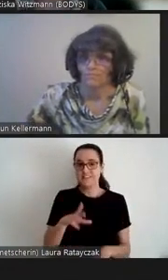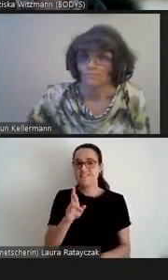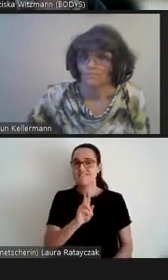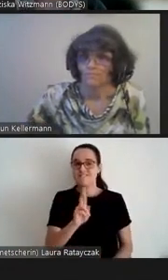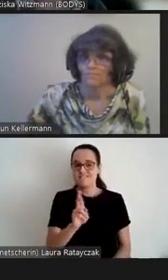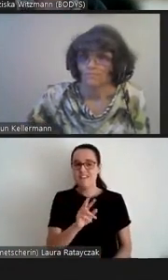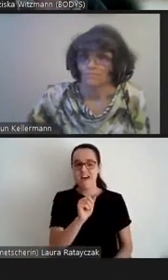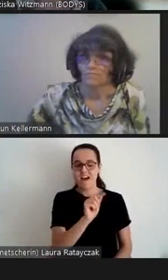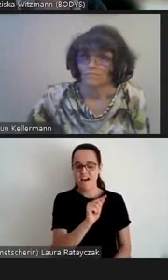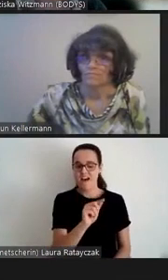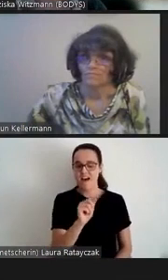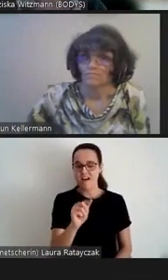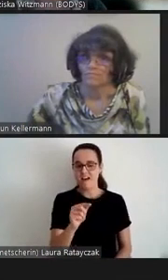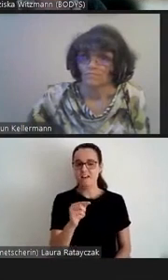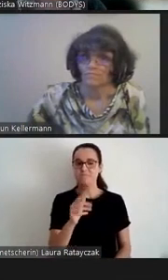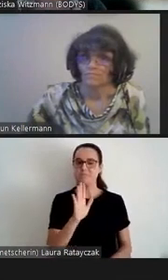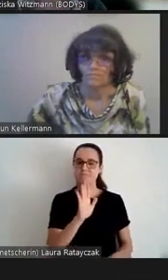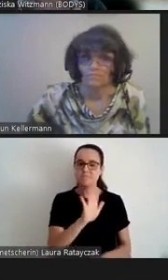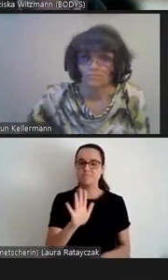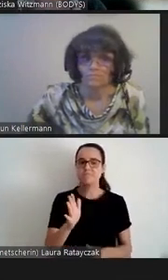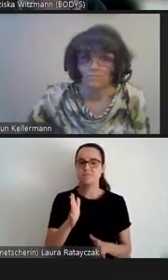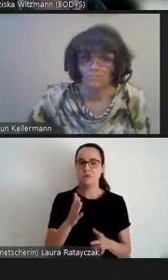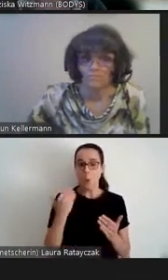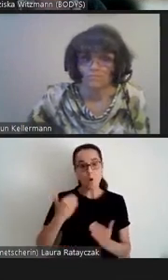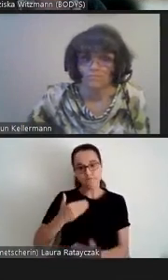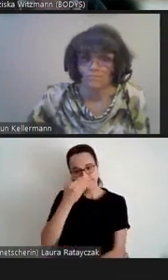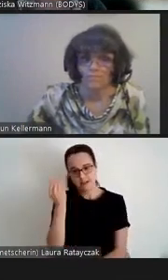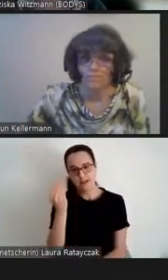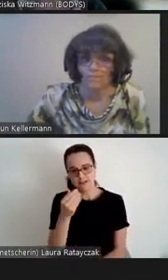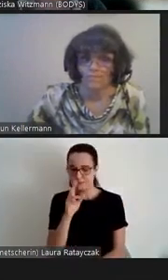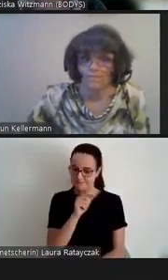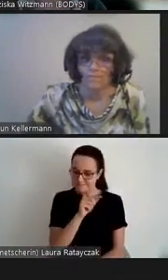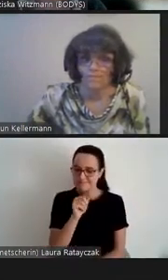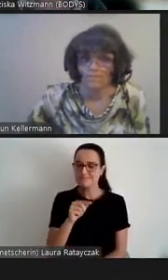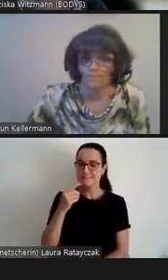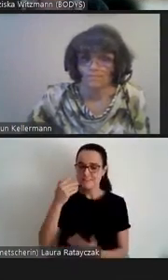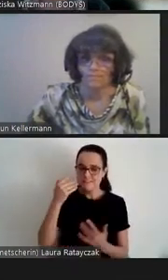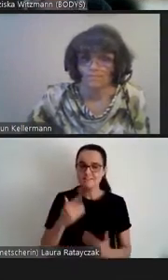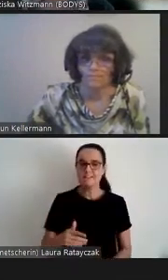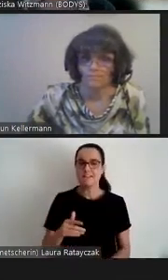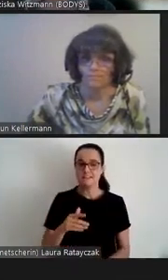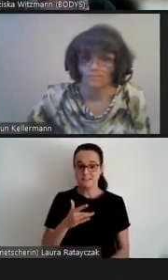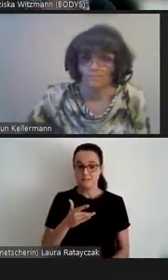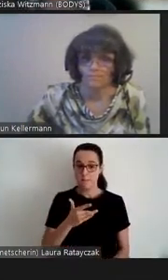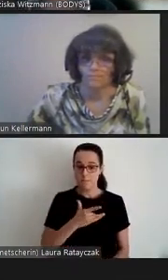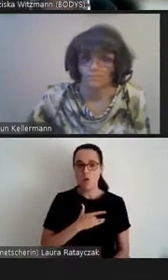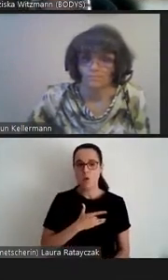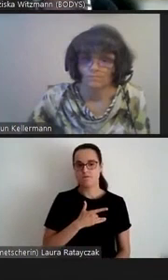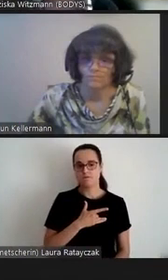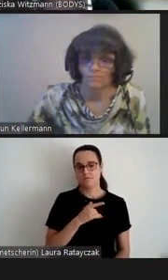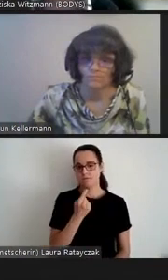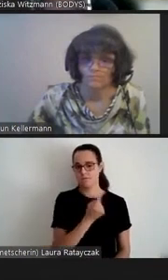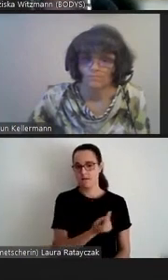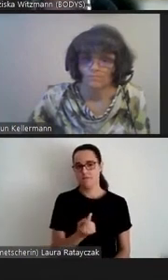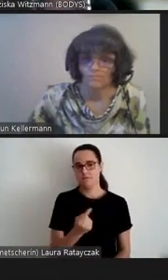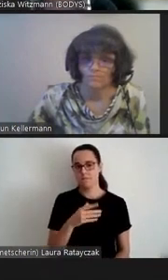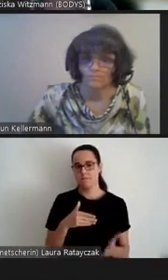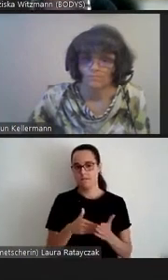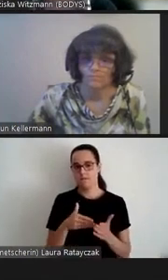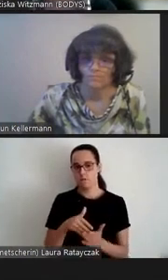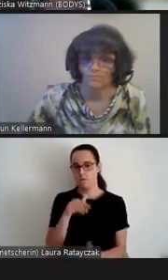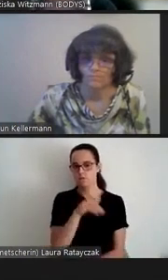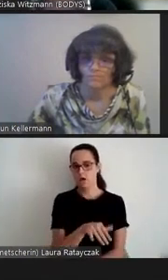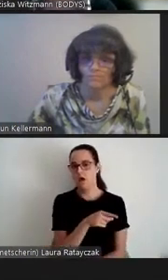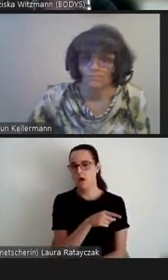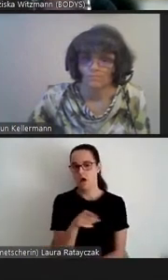ist, dass sie von einer Behinderung betroffen gewesen sind. Also